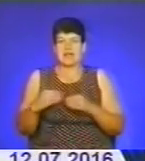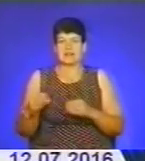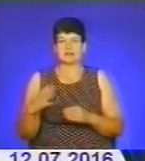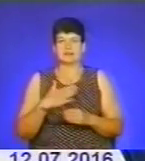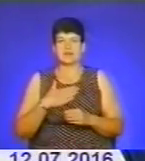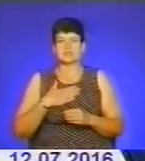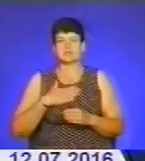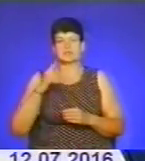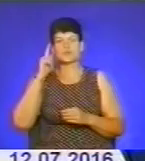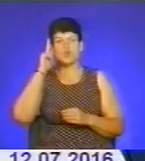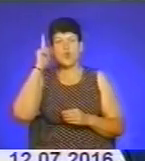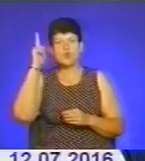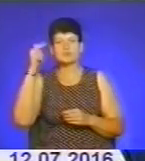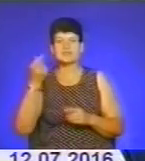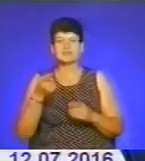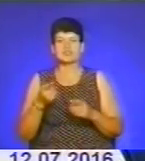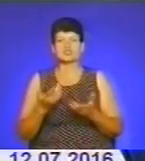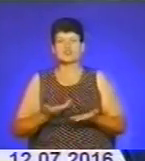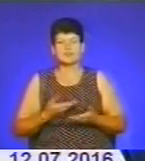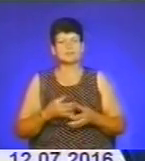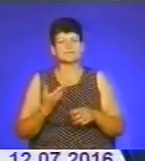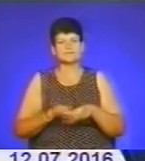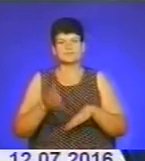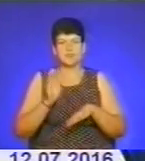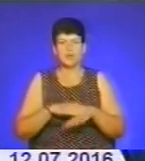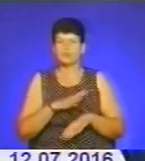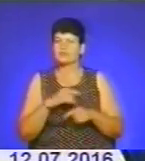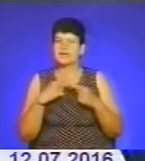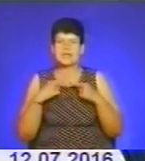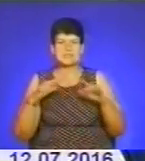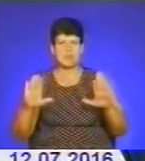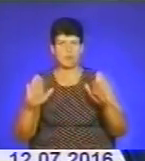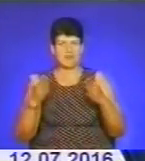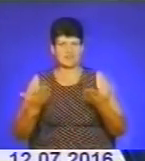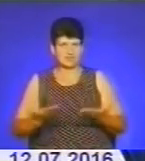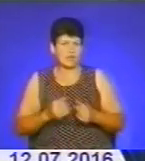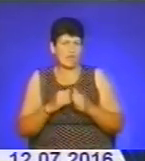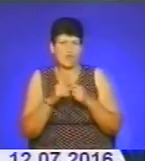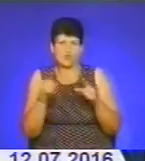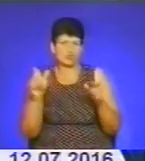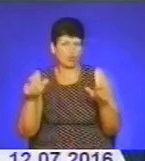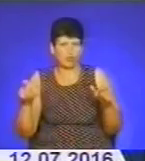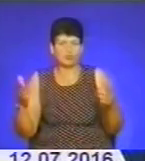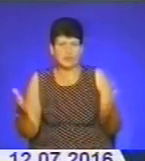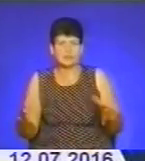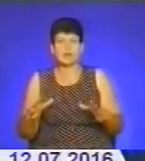звичайно, драматичне, тому що були в них різні моменти в житті, як і в кожної людини, і